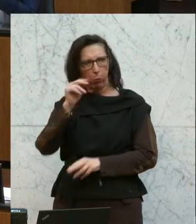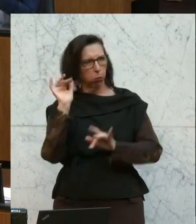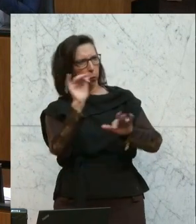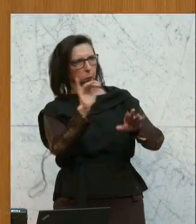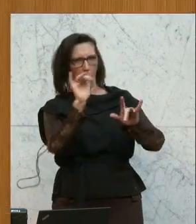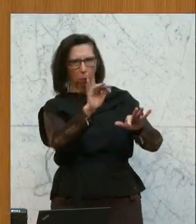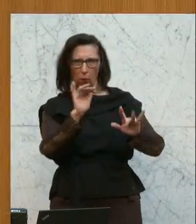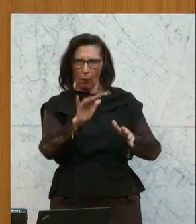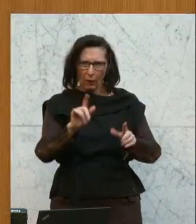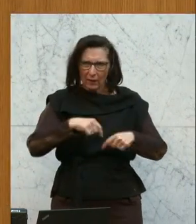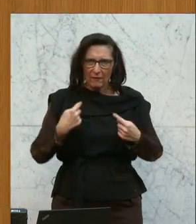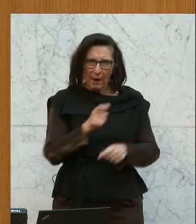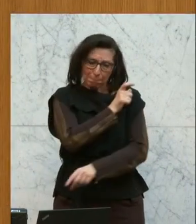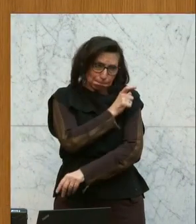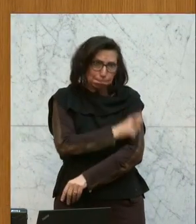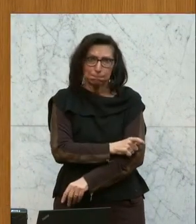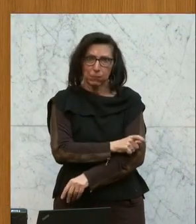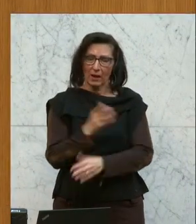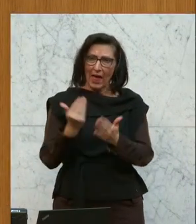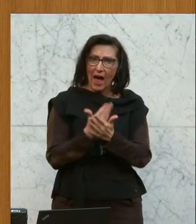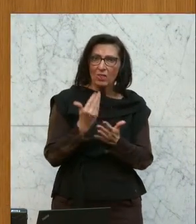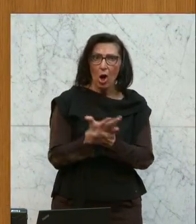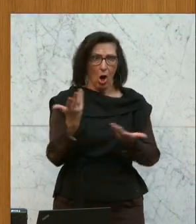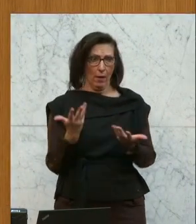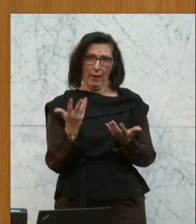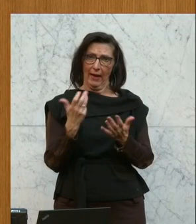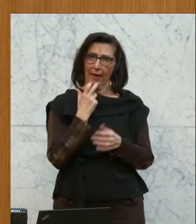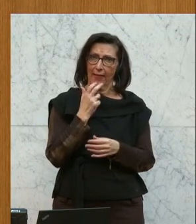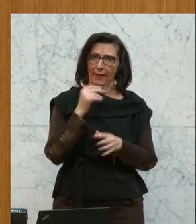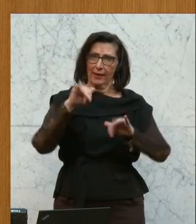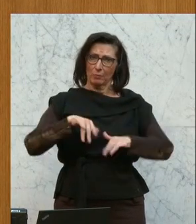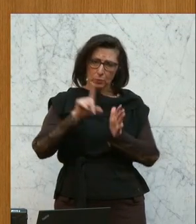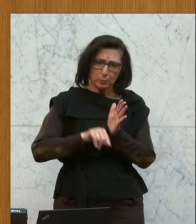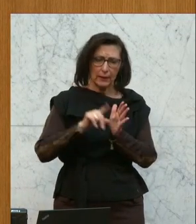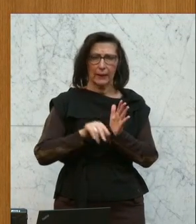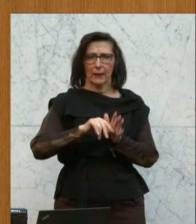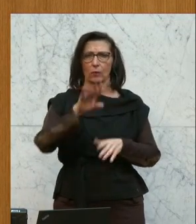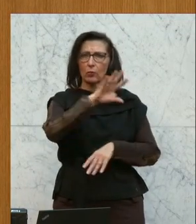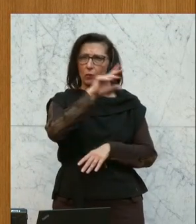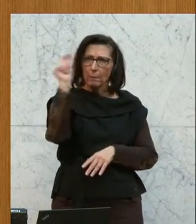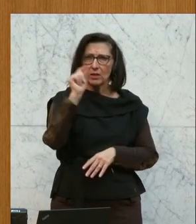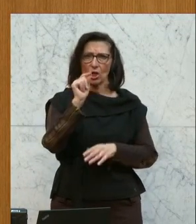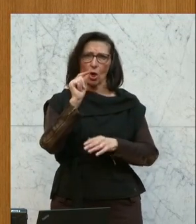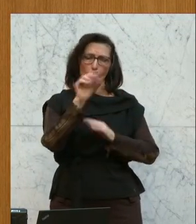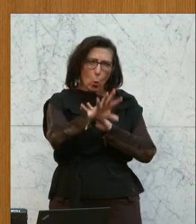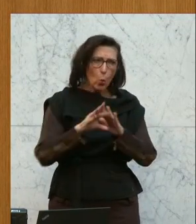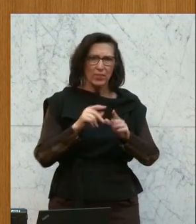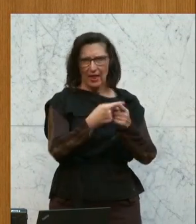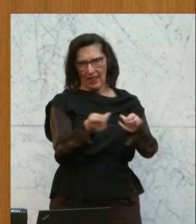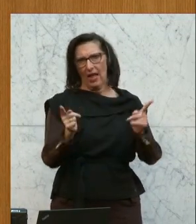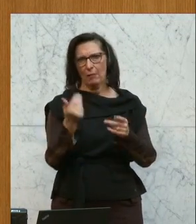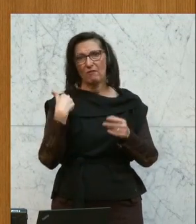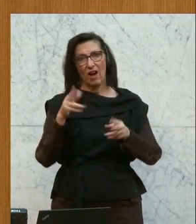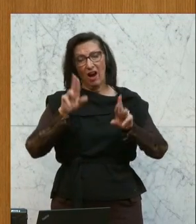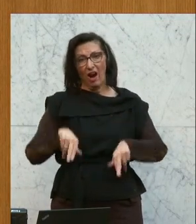Und im Gegenteil, die Vorteile der Erneuerbaren in günstigeren Preisen bei den Menschen, bei den Unternehmen ankommen. Das war das zentrale Thema im Rat der